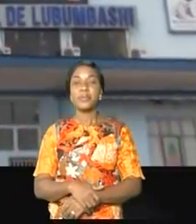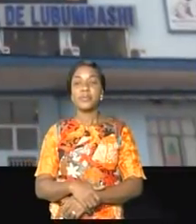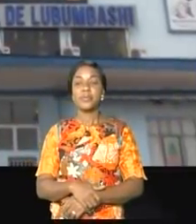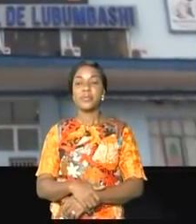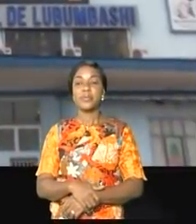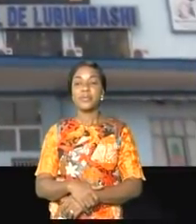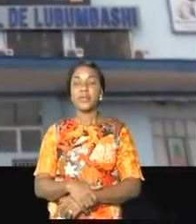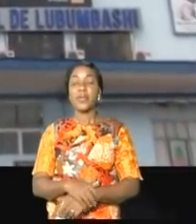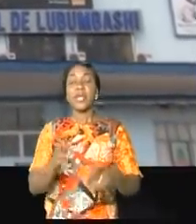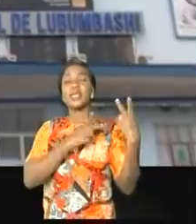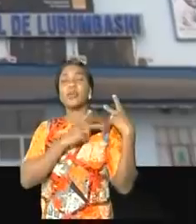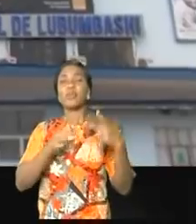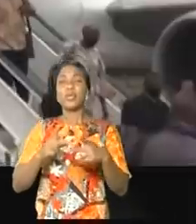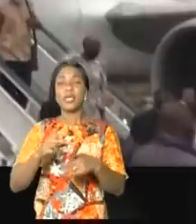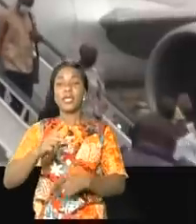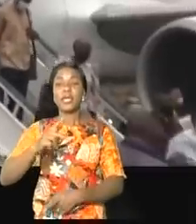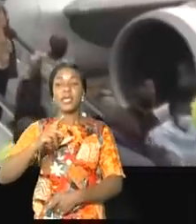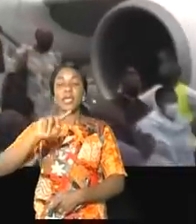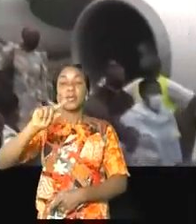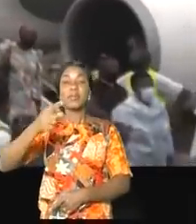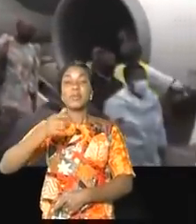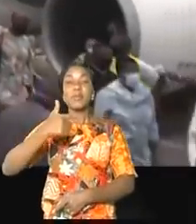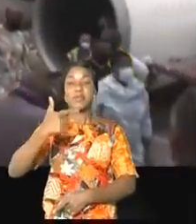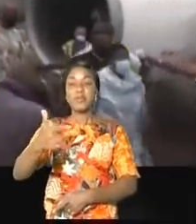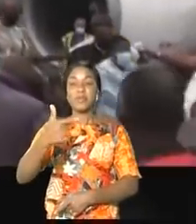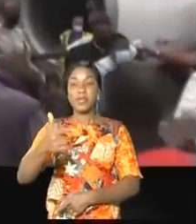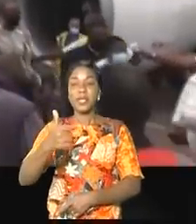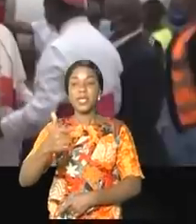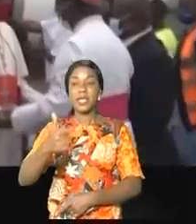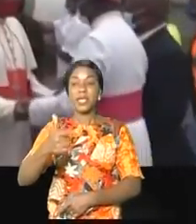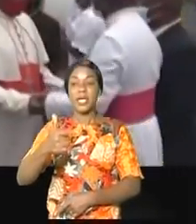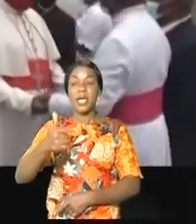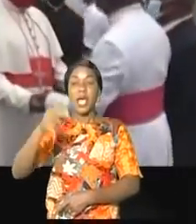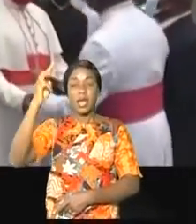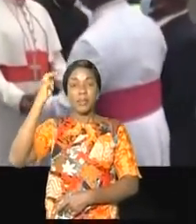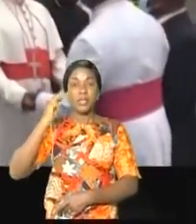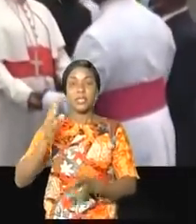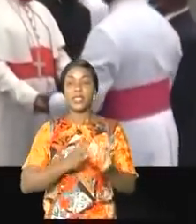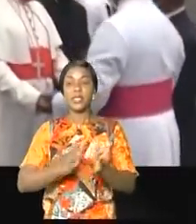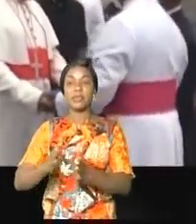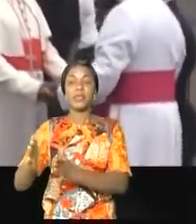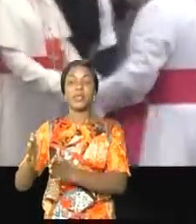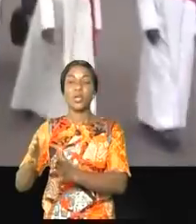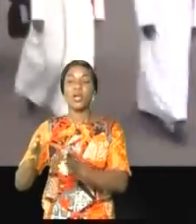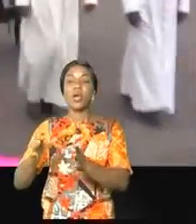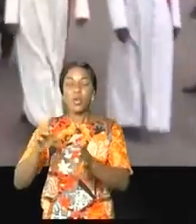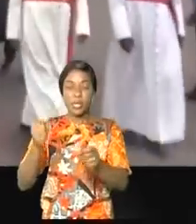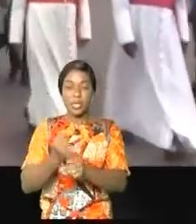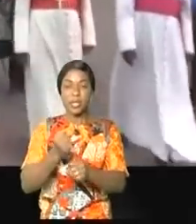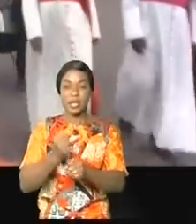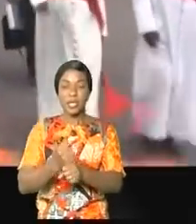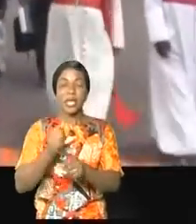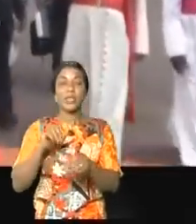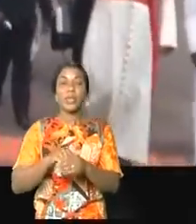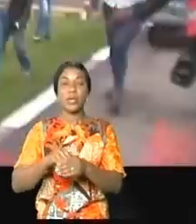C'est depuis le 1er février dernier que la vice-premier ministre et ministre du plan, Élisée Mounemboué, séjourne dans la capitale du